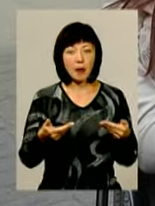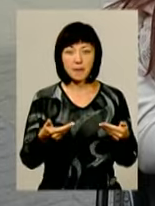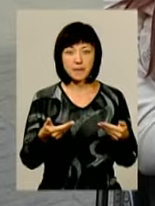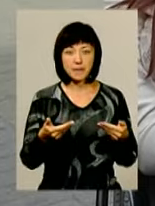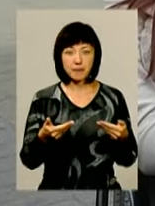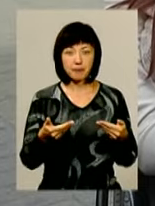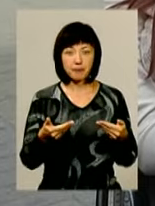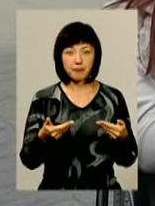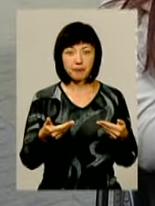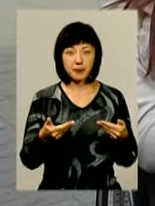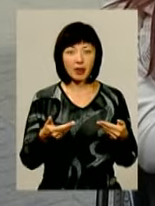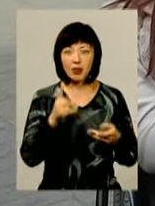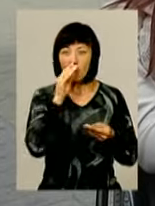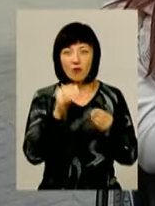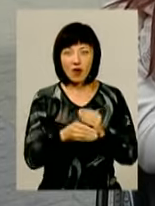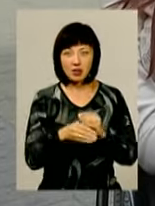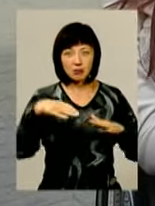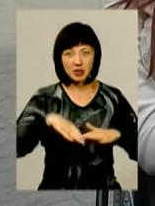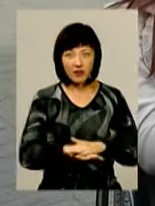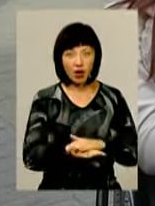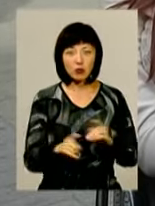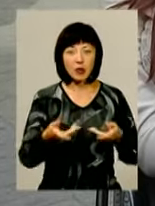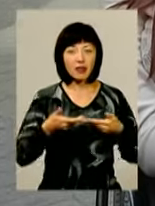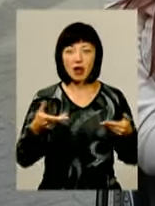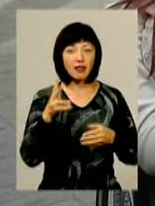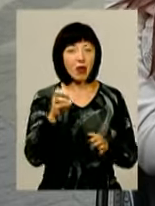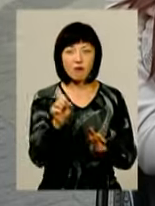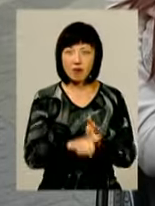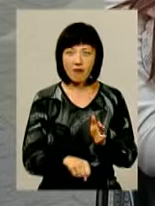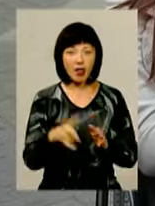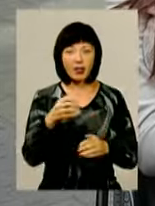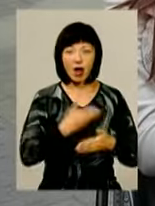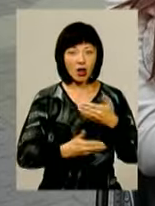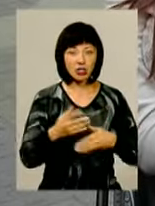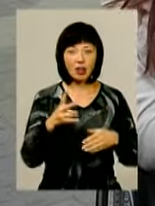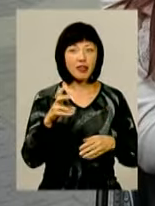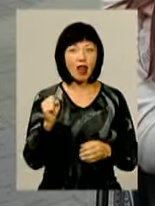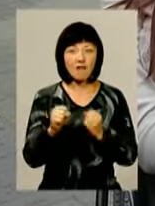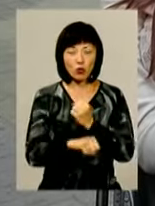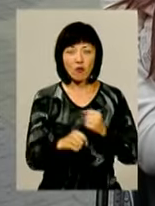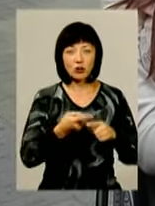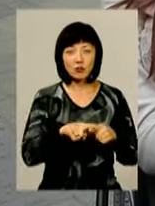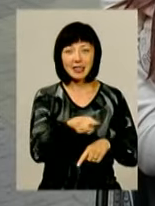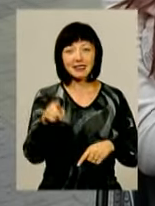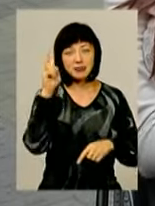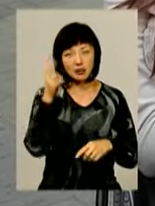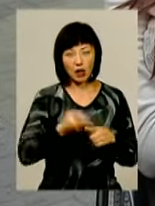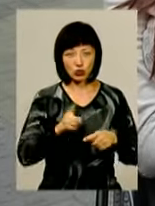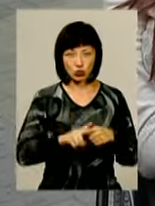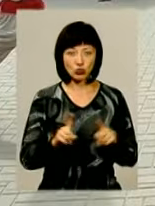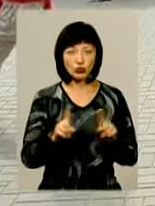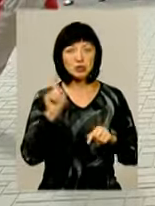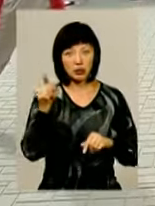по люхах десь, щоб нас тут не вбивали, не калічили, не квалтували, щоб ми не знали того, що